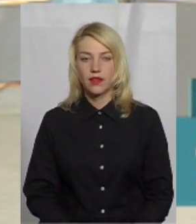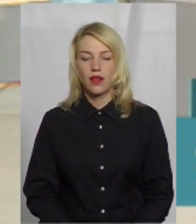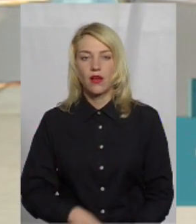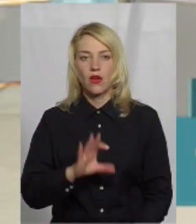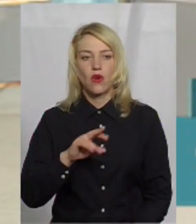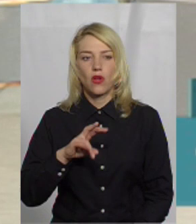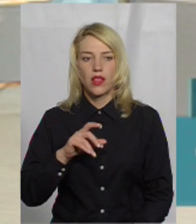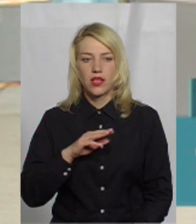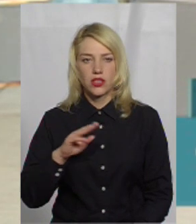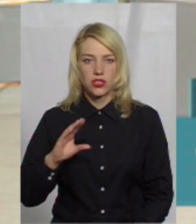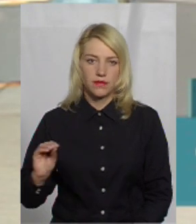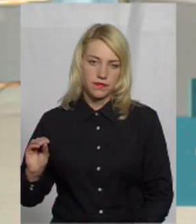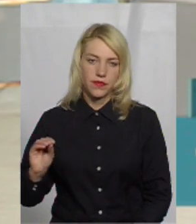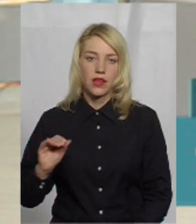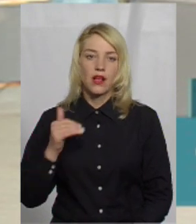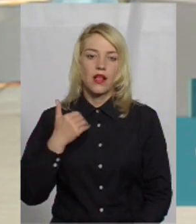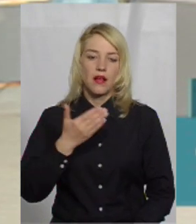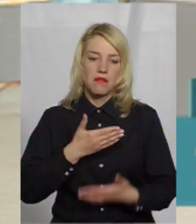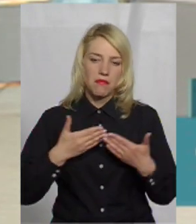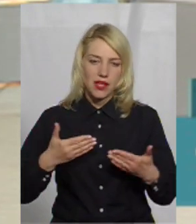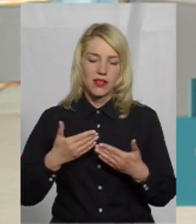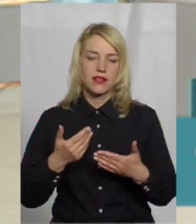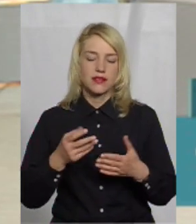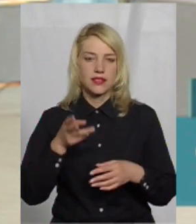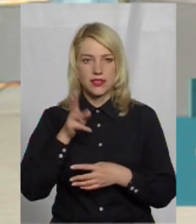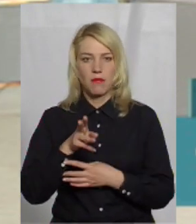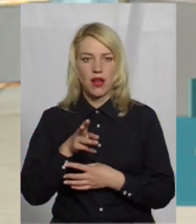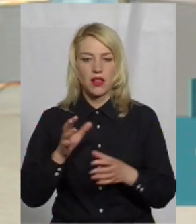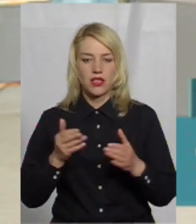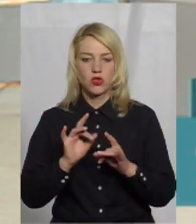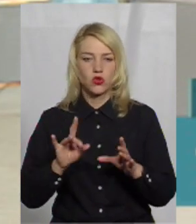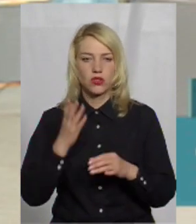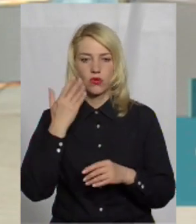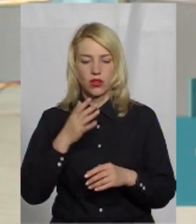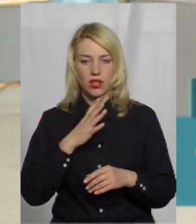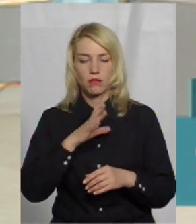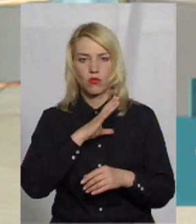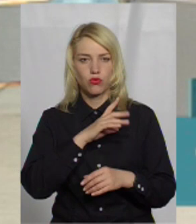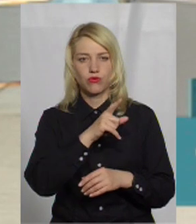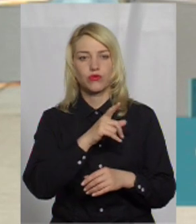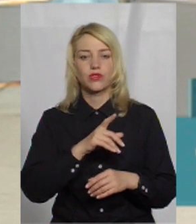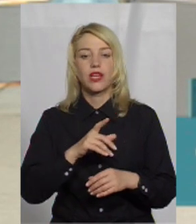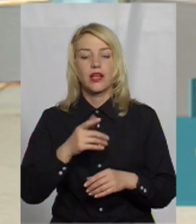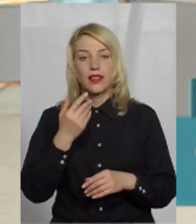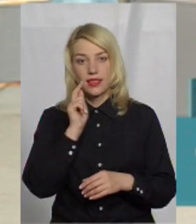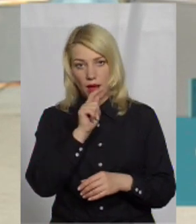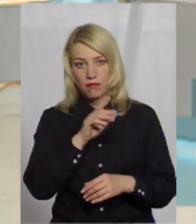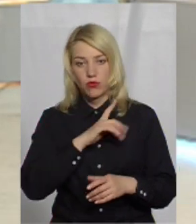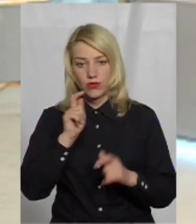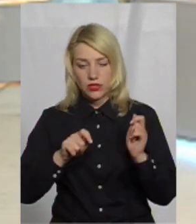Пане Олеже, ми знімали сюжет тоді, коли фестиваль був в розпалі, зараз він закінчився,